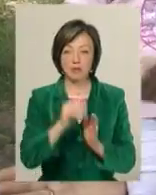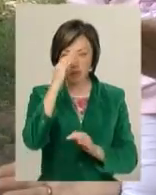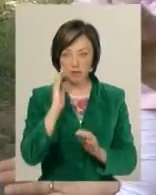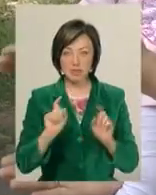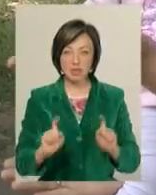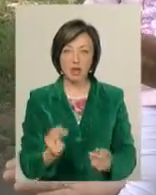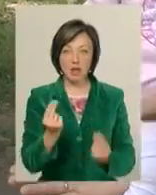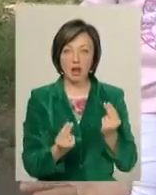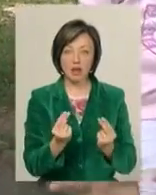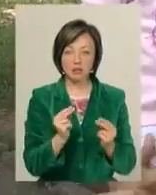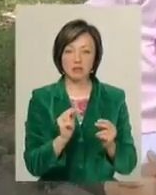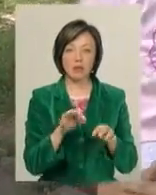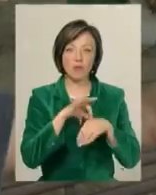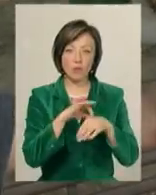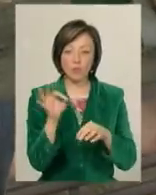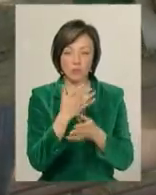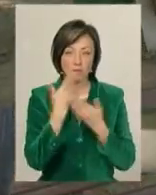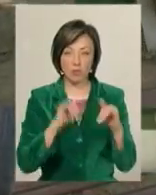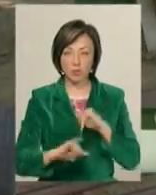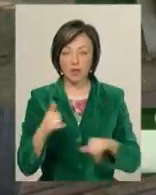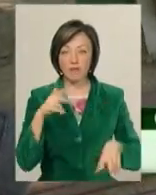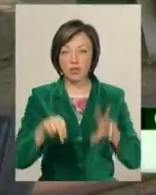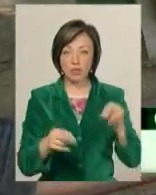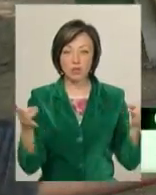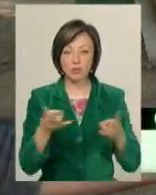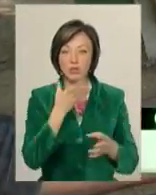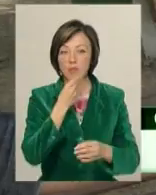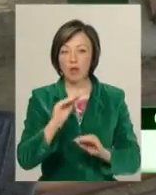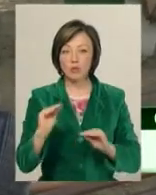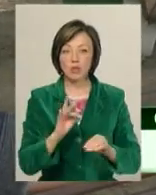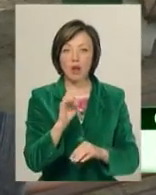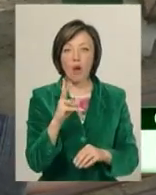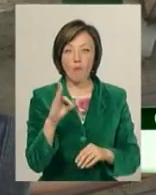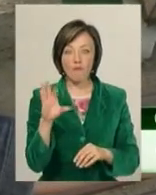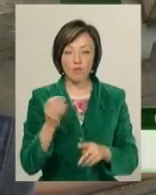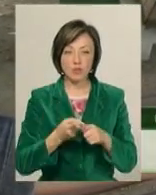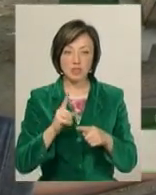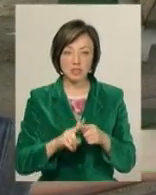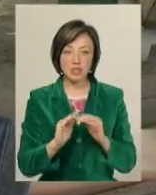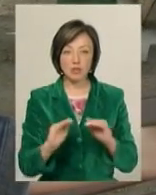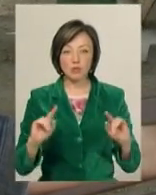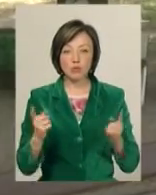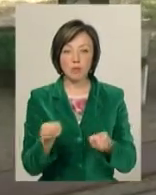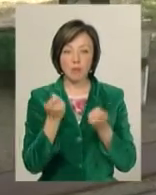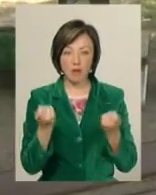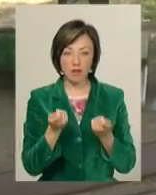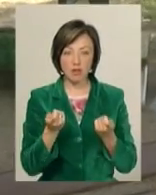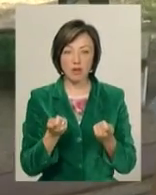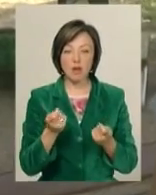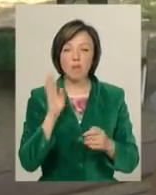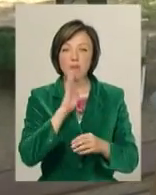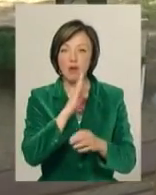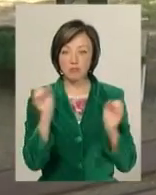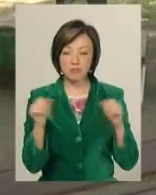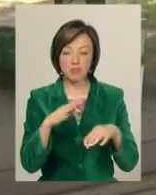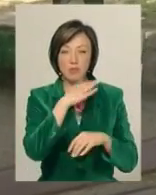граються і по кущах водять дітей. Я вважаю, що необхідно благоустрій, тому що для Ракову цих горочек для діток дуже мало. Мамочок збирається дуже